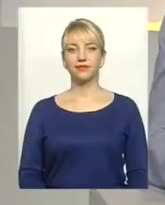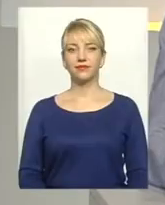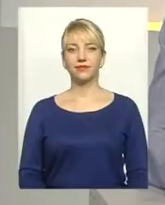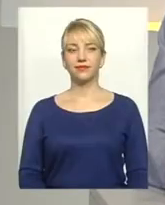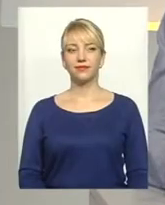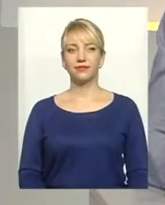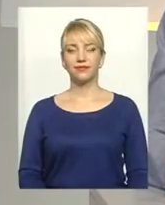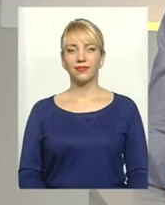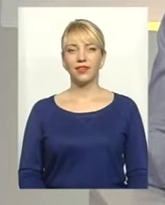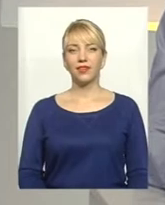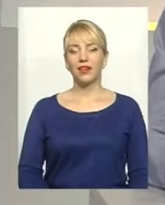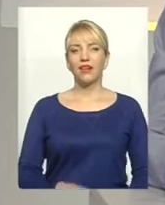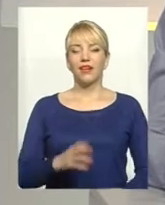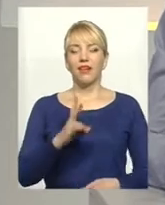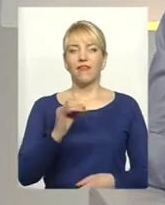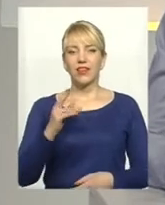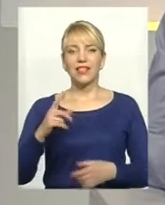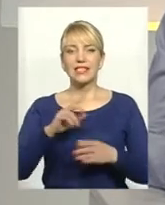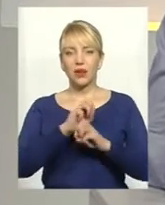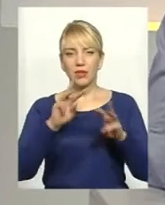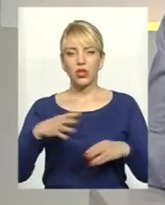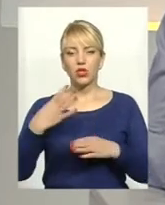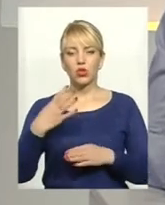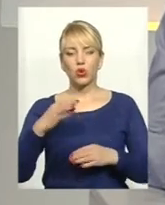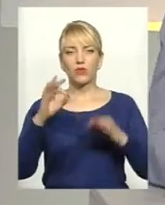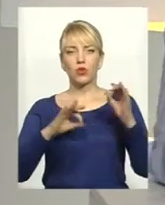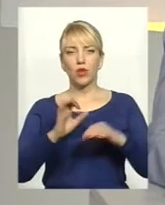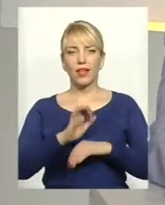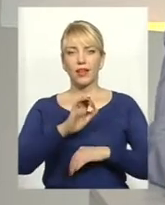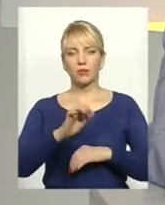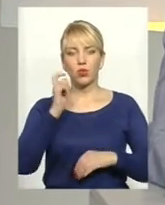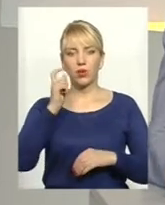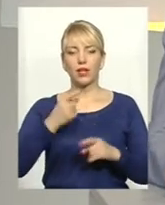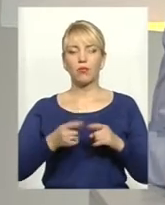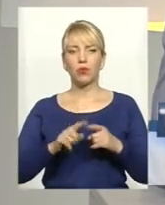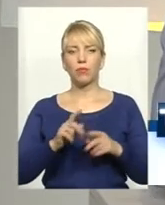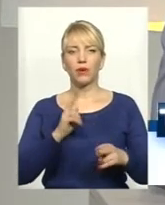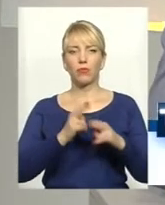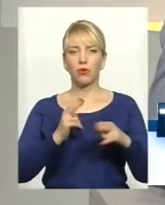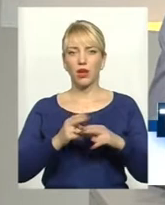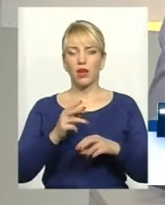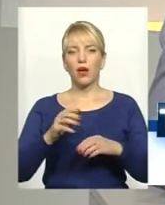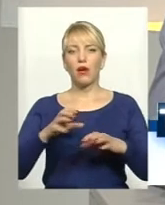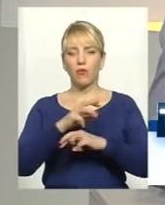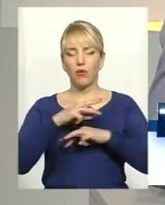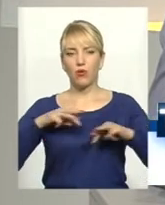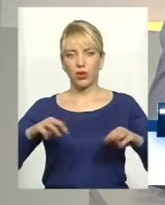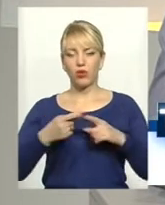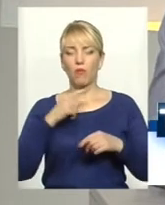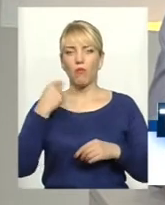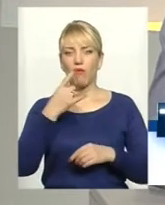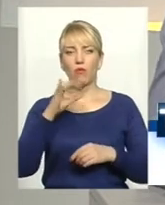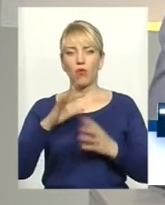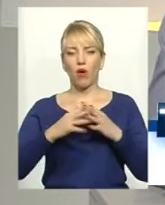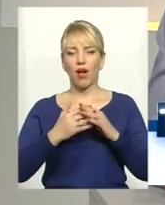Він забезпечив 40% експорту країни. Це попри урядові палки у колесах. Йдеться про аграрний сектор.